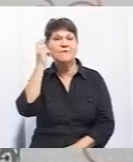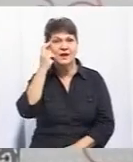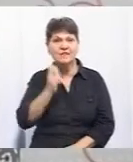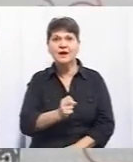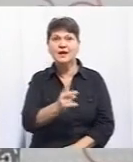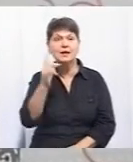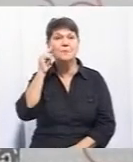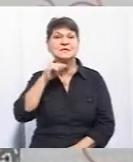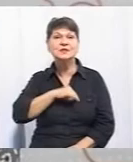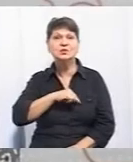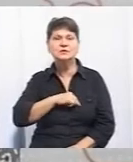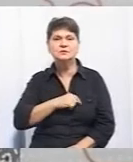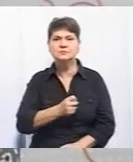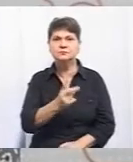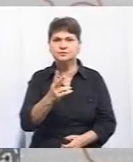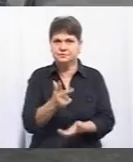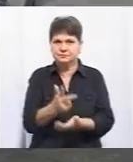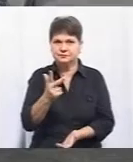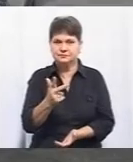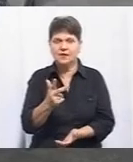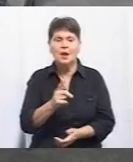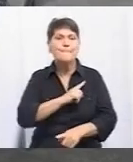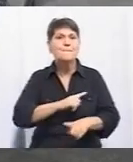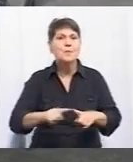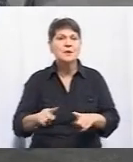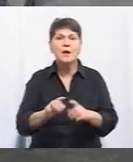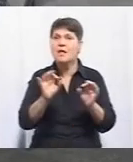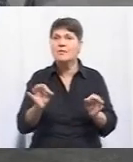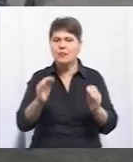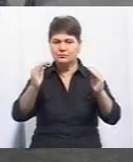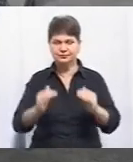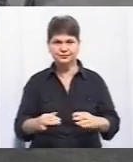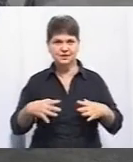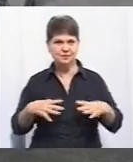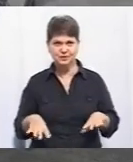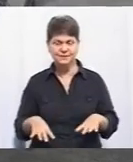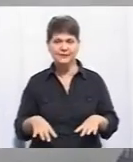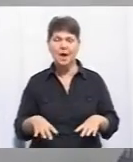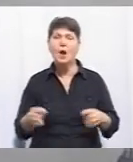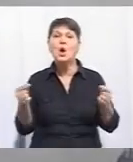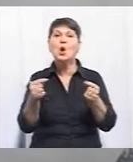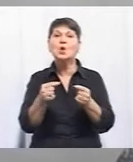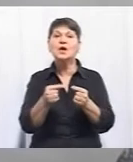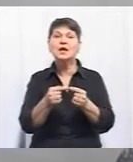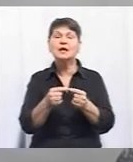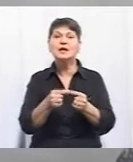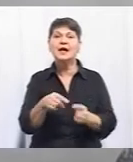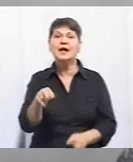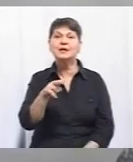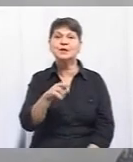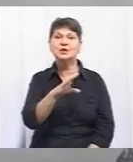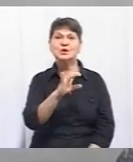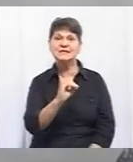психологічних запитів у нас зросла втричі, моментально, і ніколи не впала нижче цієї позначки. Конкретний кейс. Дмитро Ситніков в